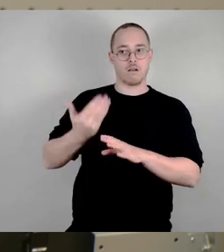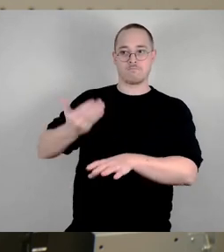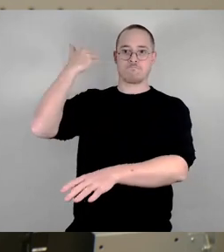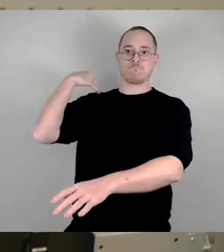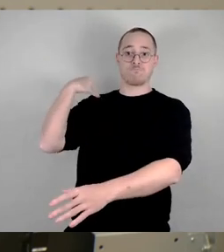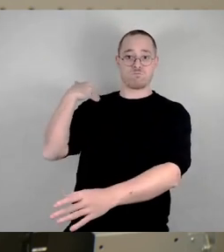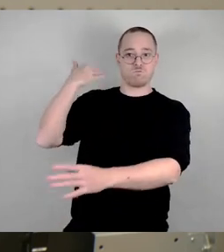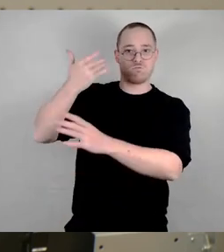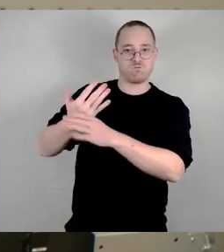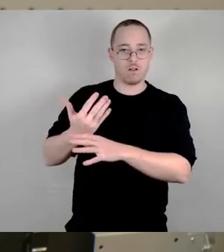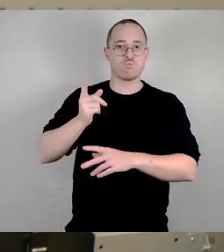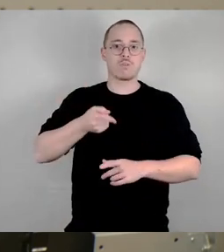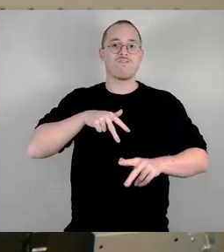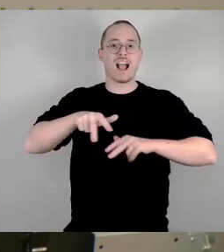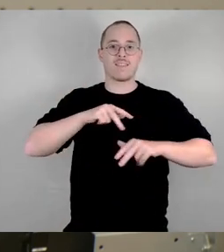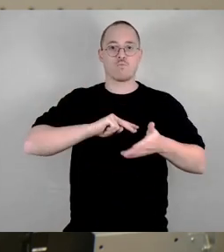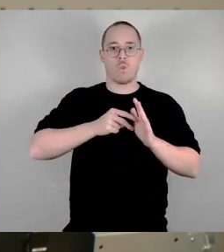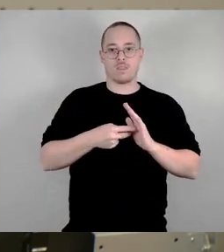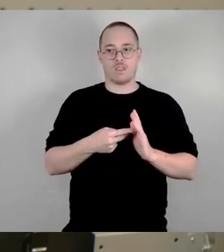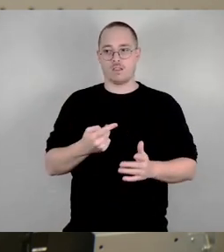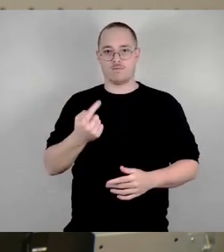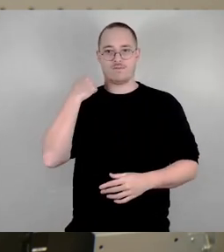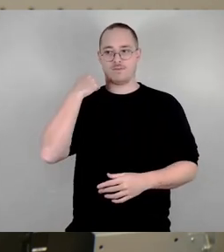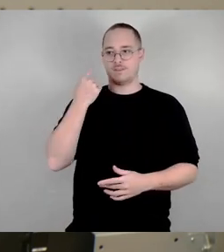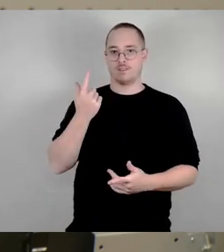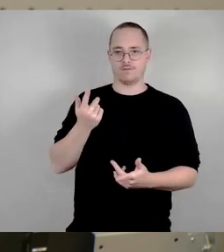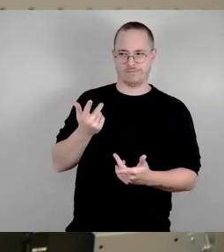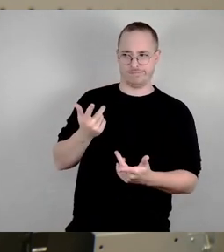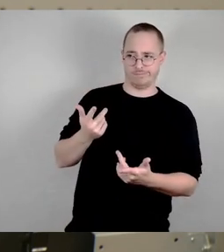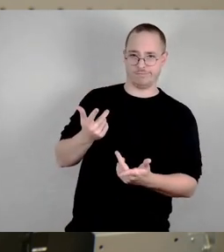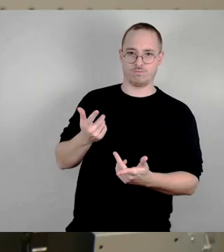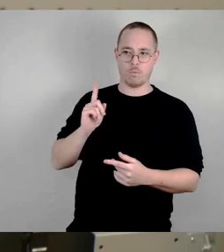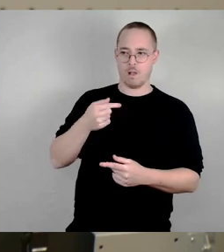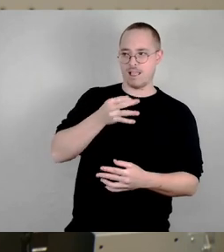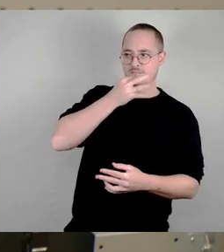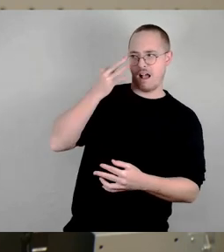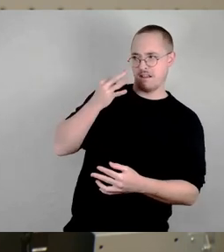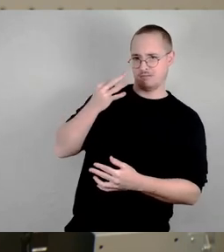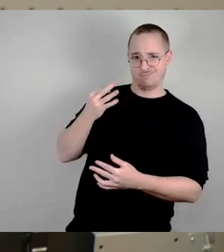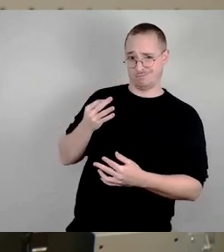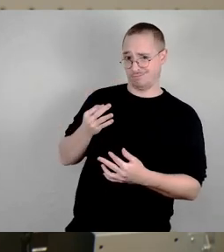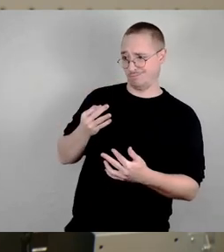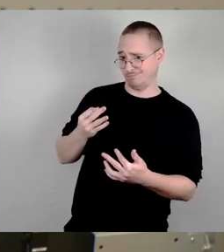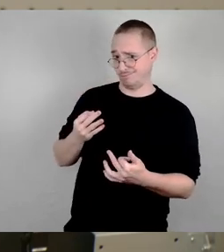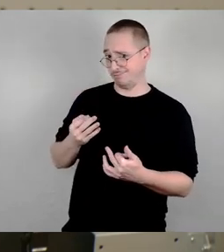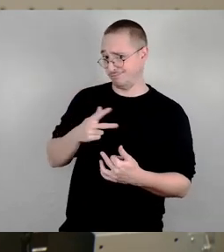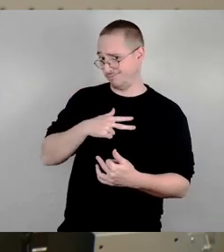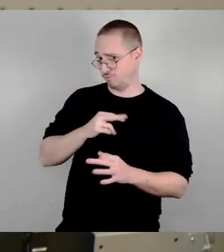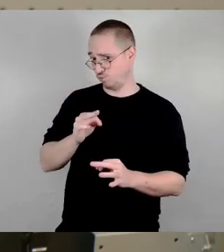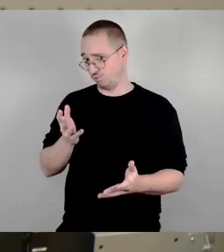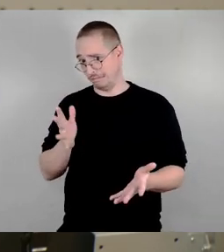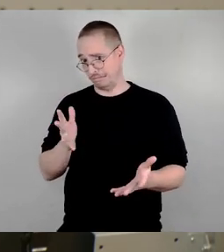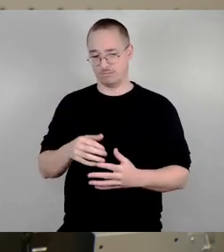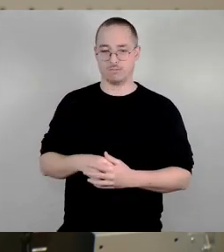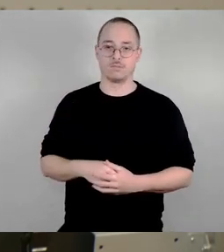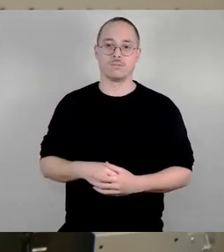zielführend ist. Deswegen ist es sehr wahrscheinlich, dass genau das Ergebnis, was bei der Simulation auch rausgekommen ist, denn ich denke, wir haben ein